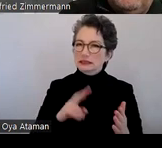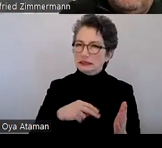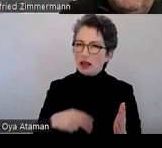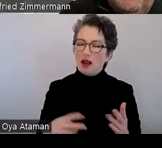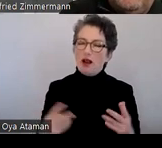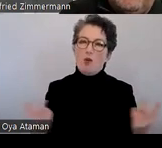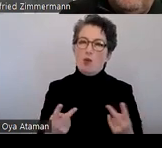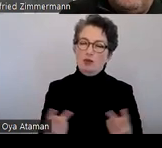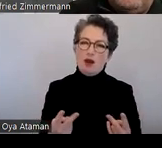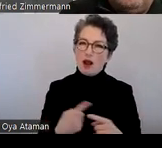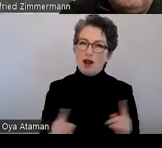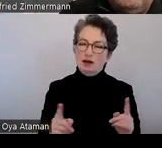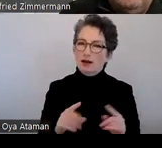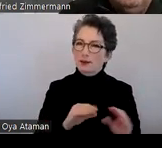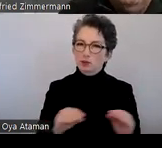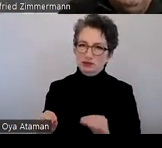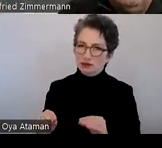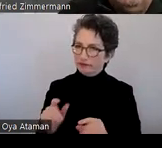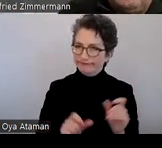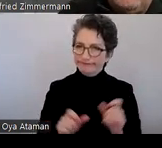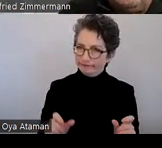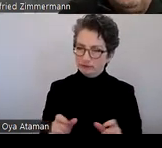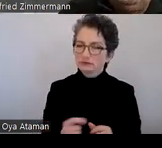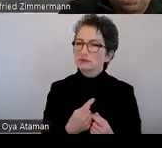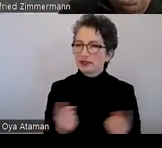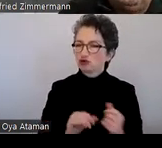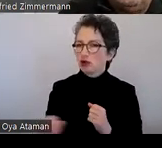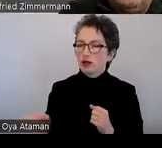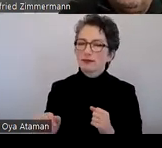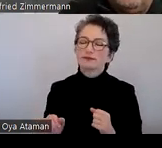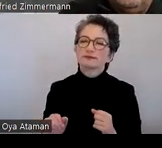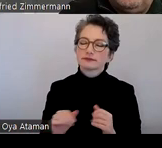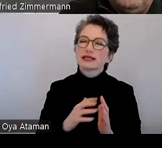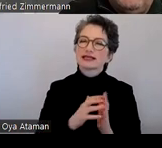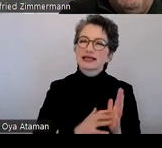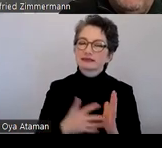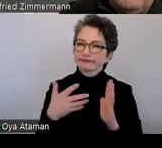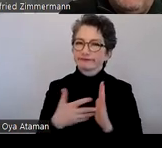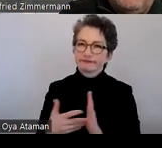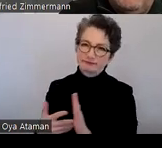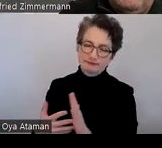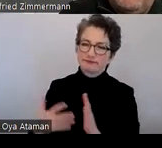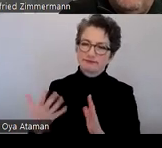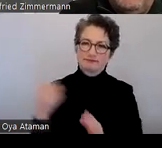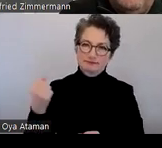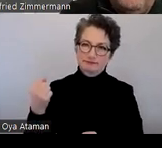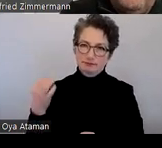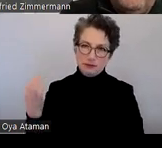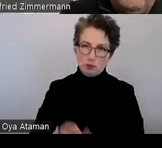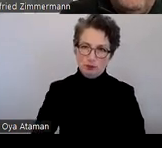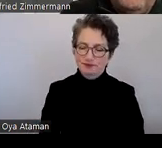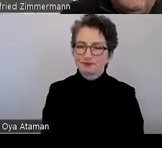auch andere Nutzer, die sehr schnell Texte durchsuchen, erfassen, brauchen.